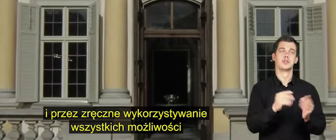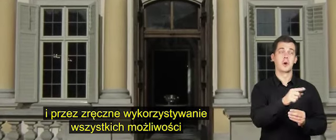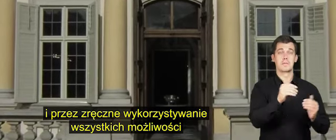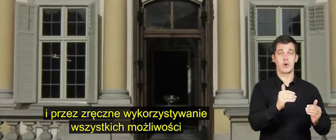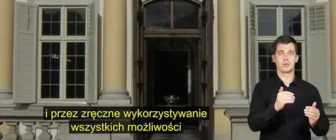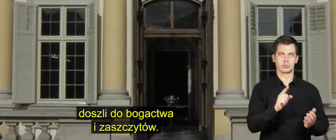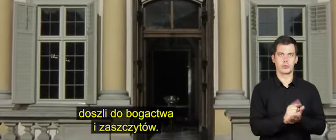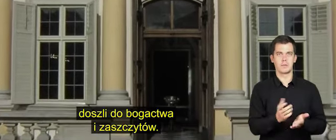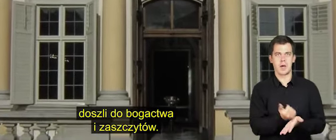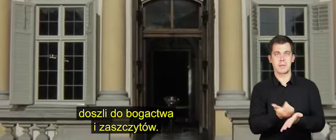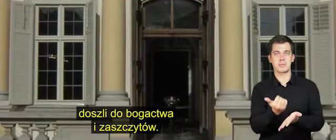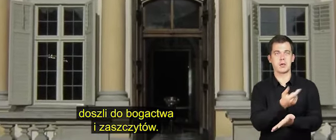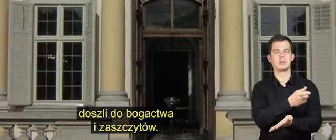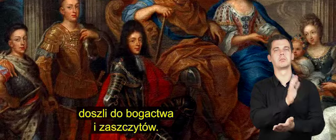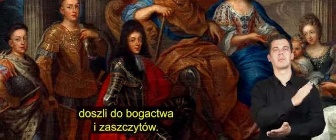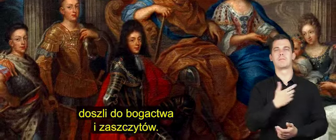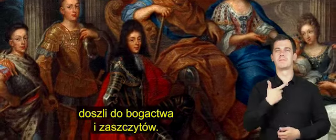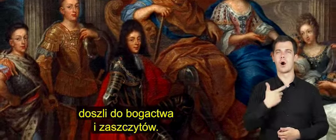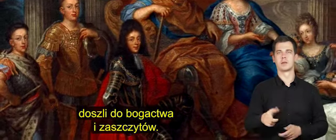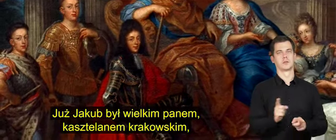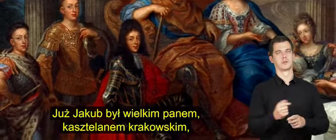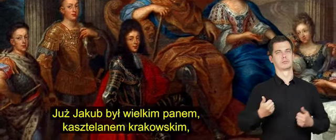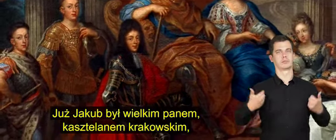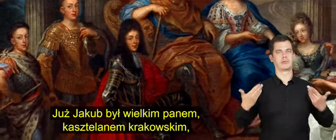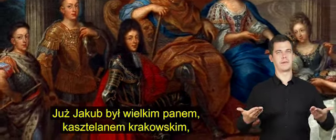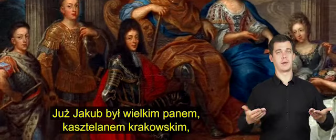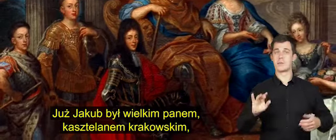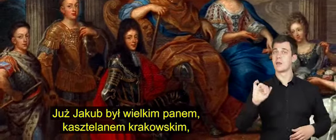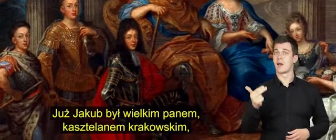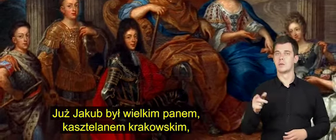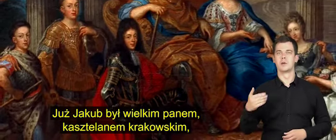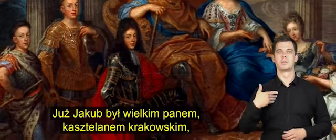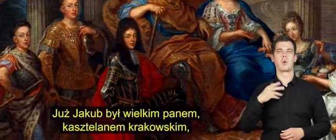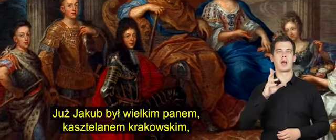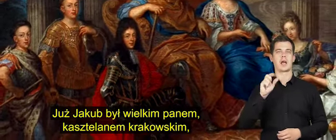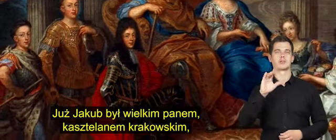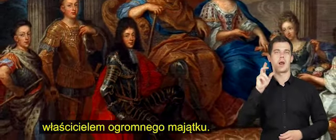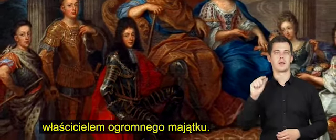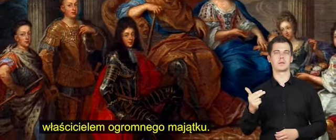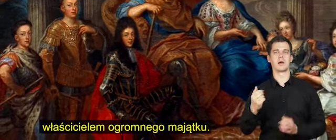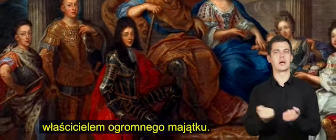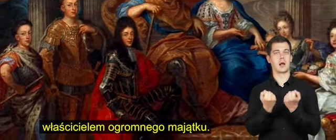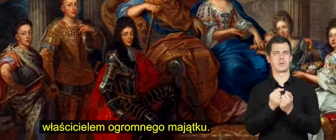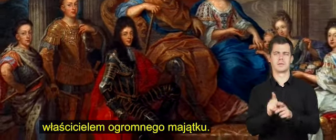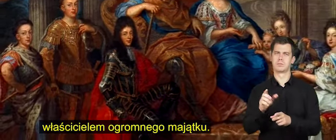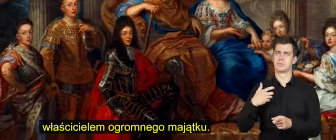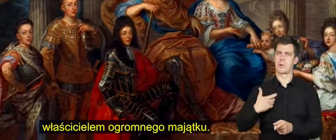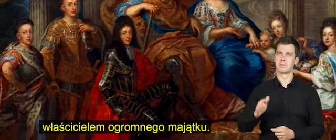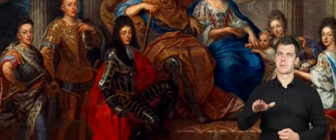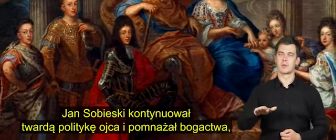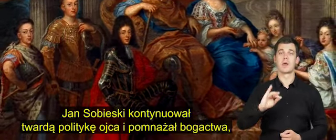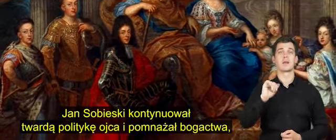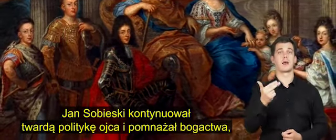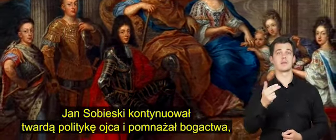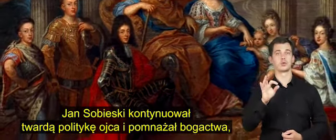wszystkich możliwości doszli do bogactwa i zaszczytów. Już Jakub był wielkim panem, kasztelanem krakowskim, właścicielem ogromnego majątku.